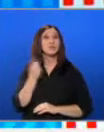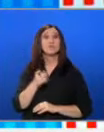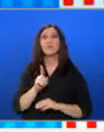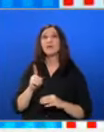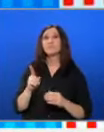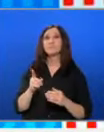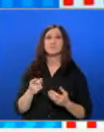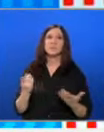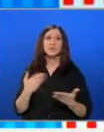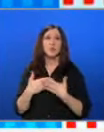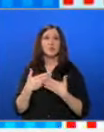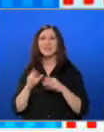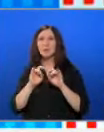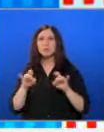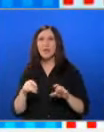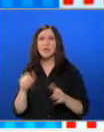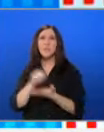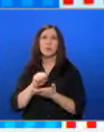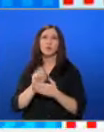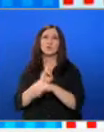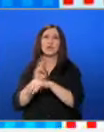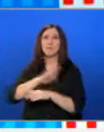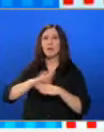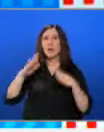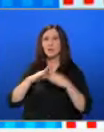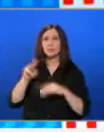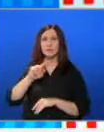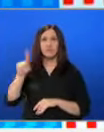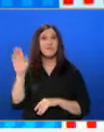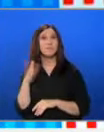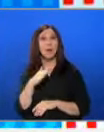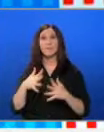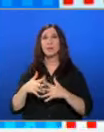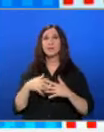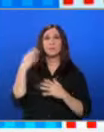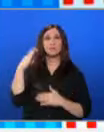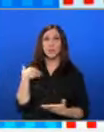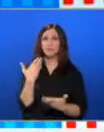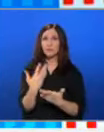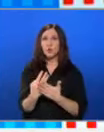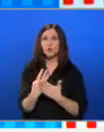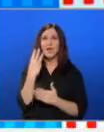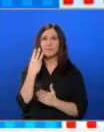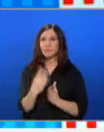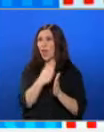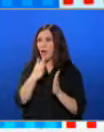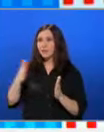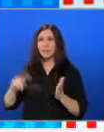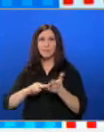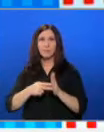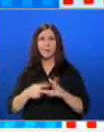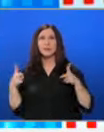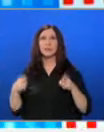гласи съобщение, публикувано на сайта на Белия дом. На 31 май американският президент предложи трифазен план за